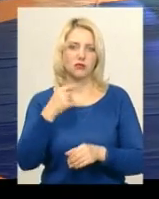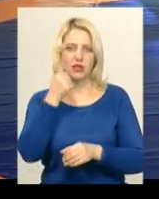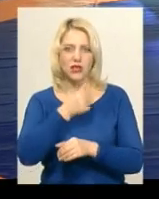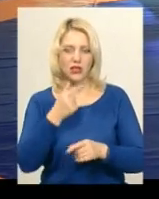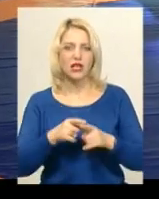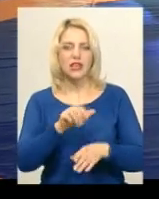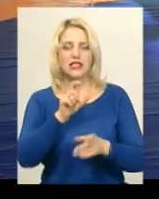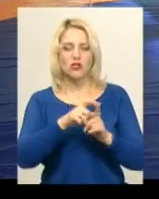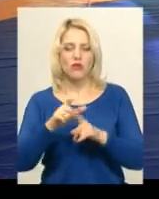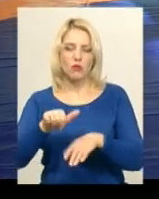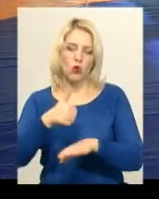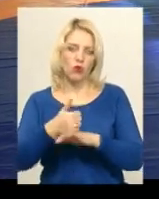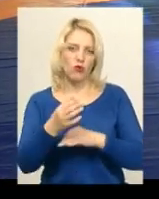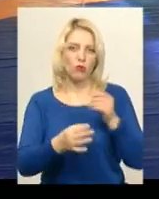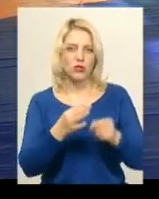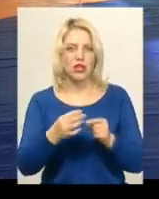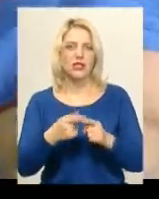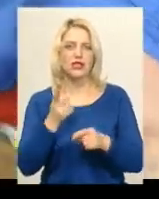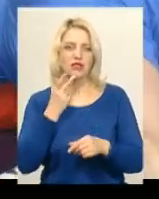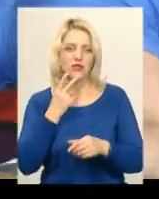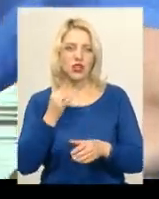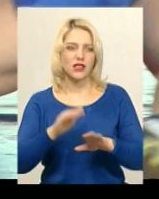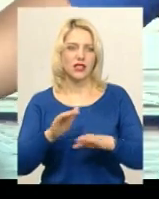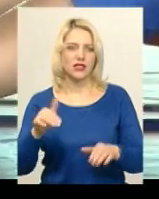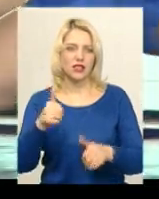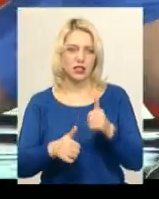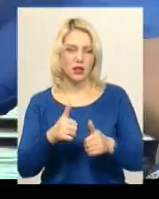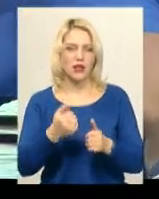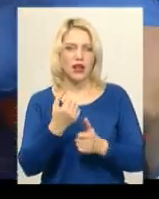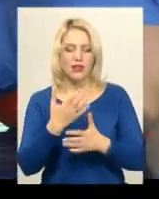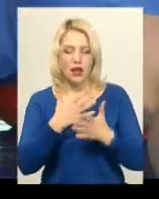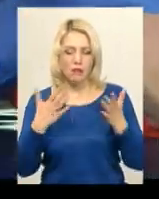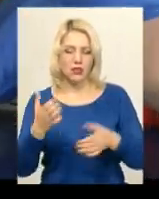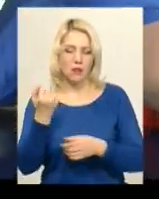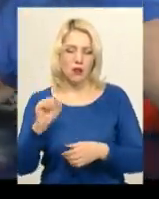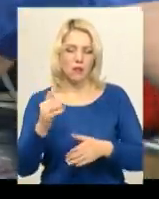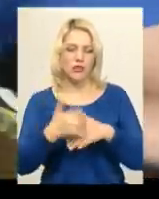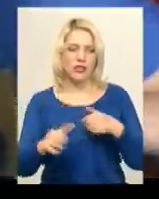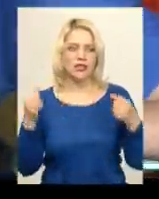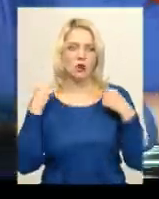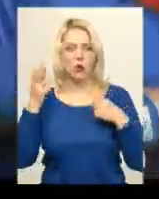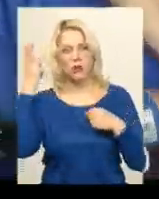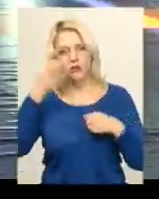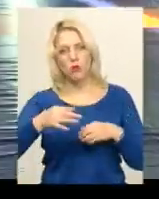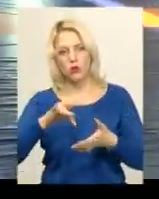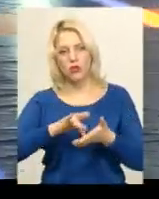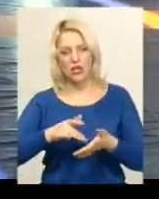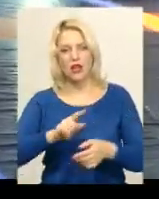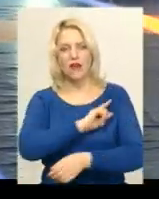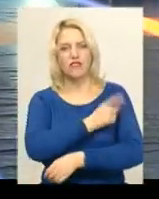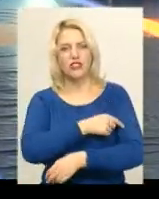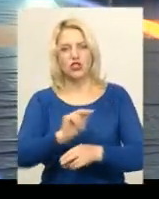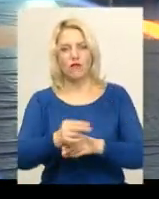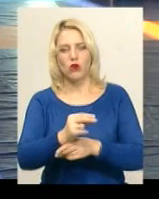головного судді, зазвичай на обласних дитячих змаганнях найбільше переможців серед спортсменів Хмельницького обласного центру фізичного